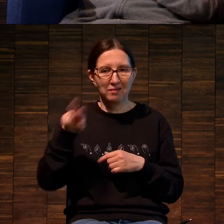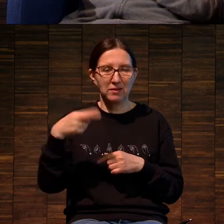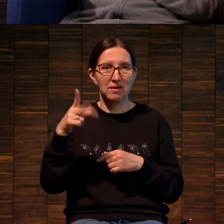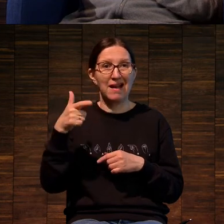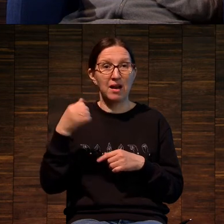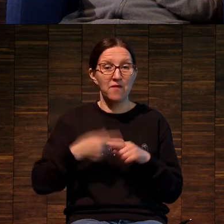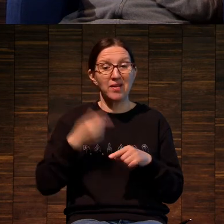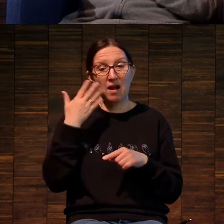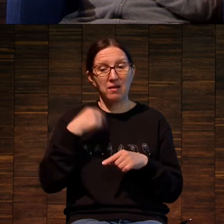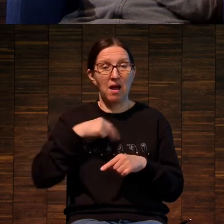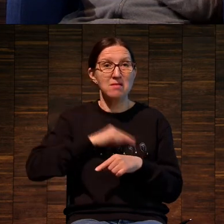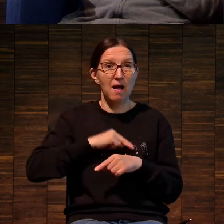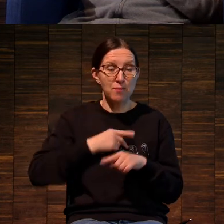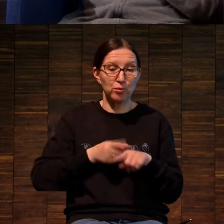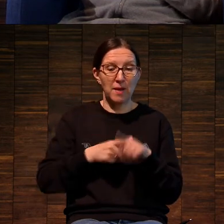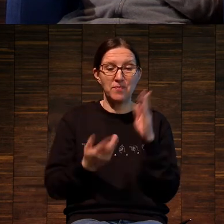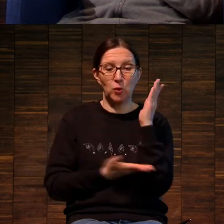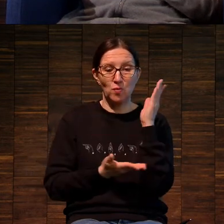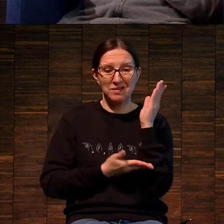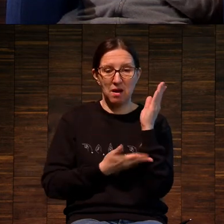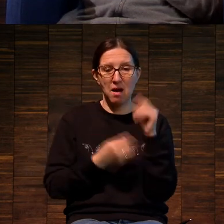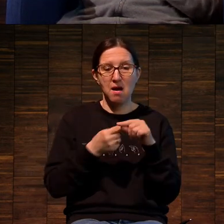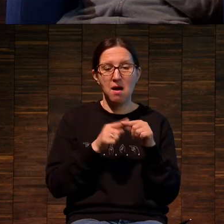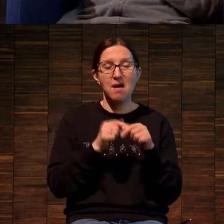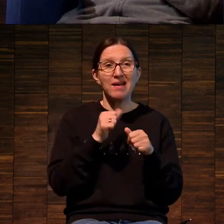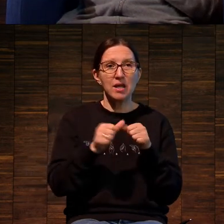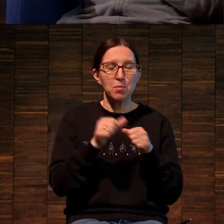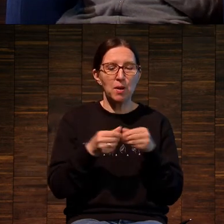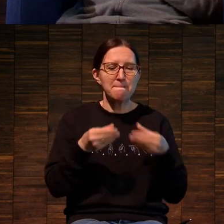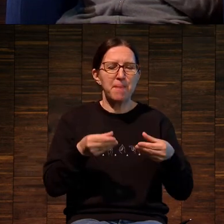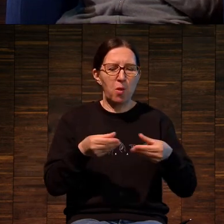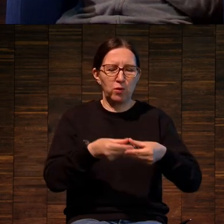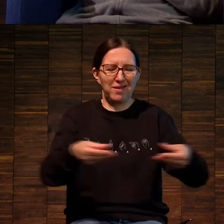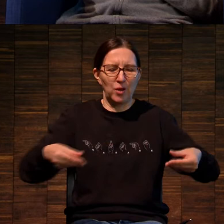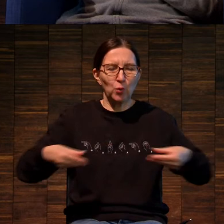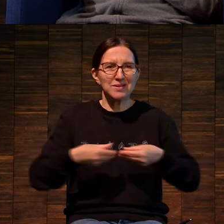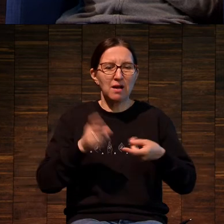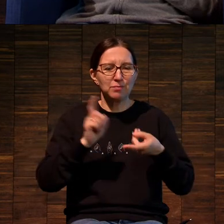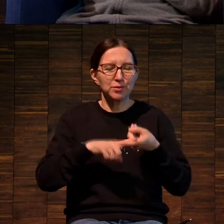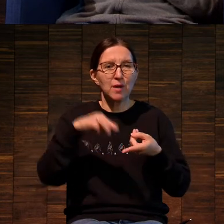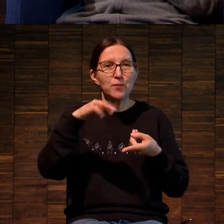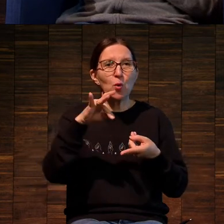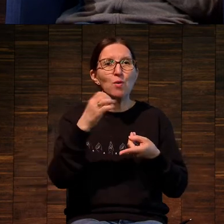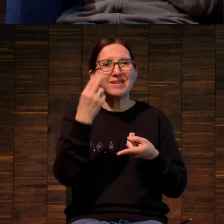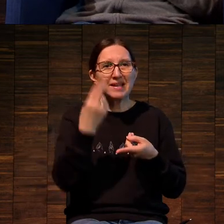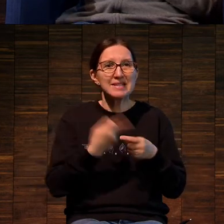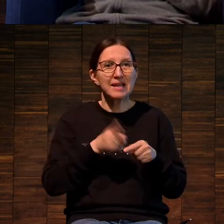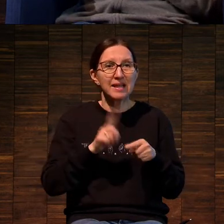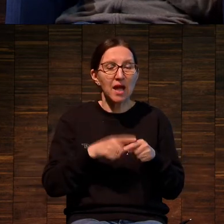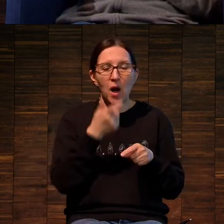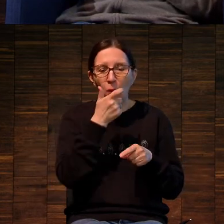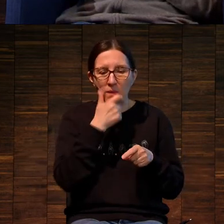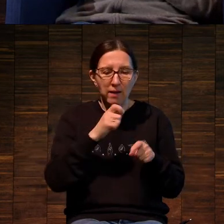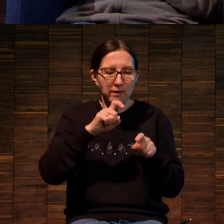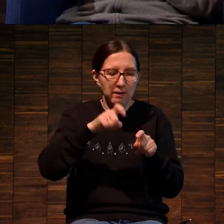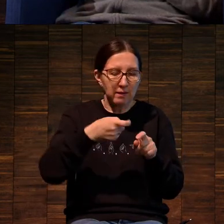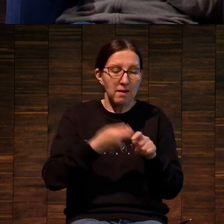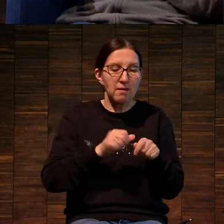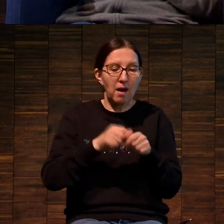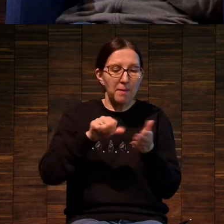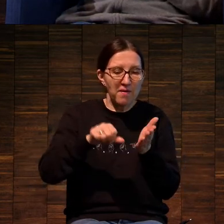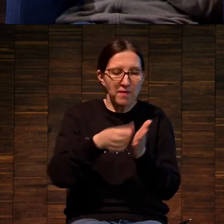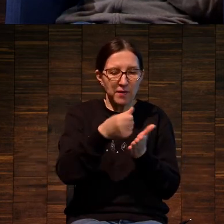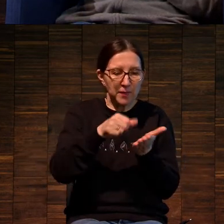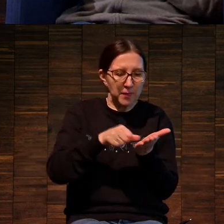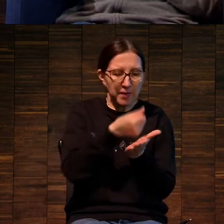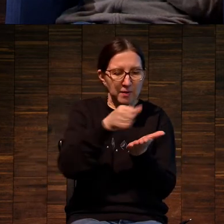на торцевой доске, как-то плотная торцевая доска, и мы тонким-тонким штихелем выбираем поверхности.